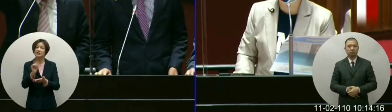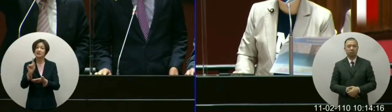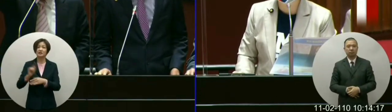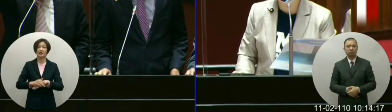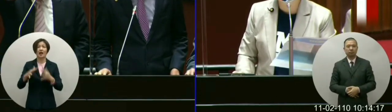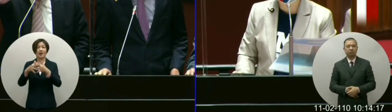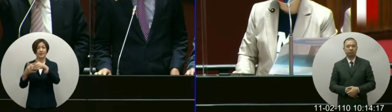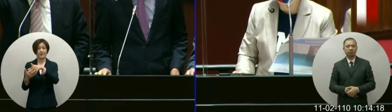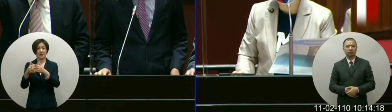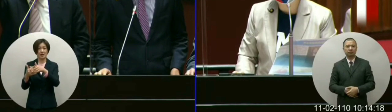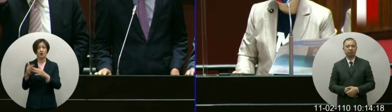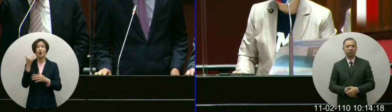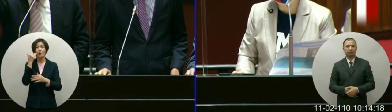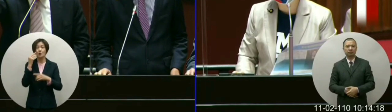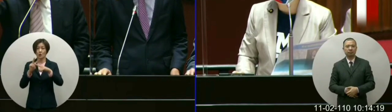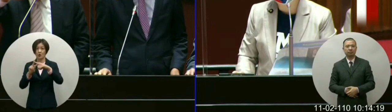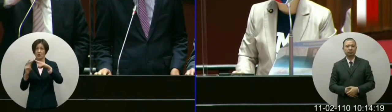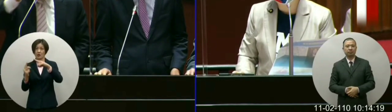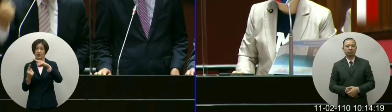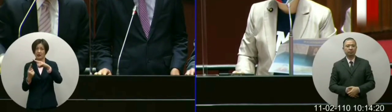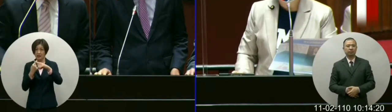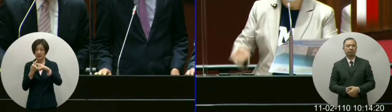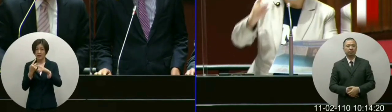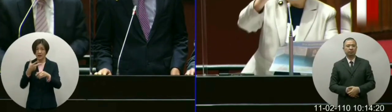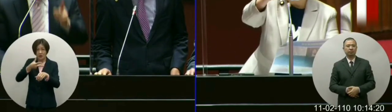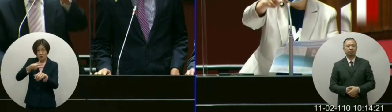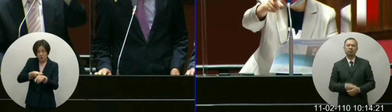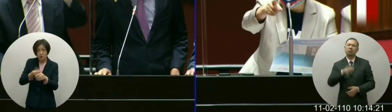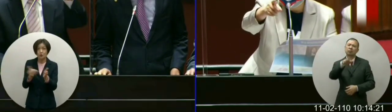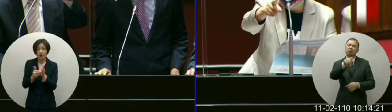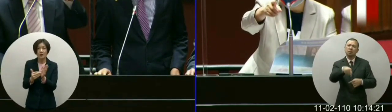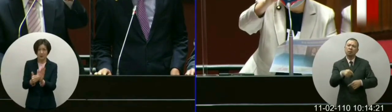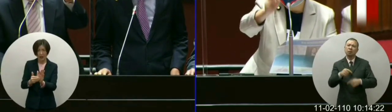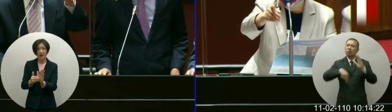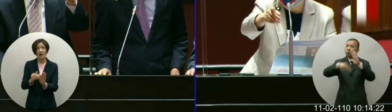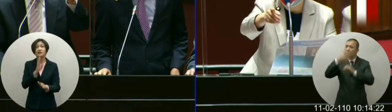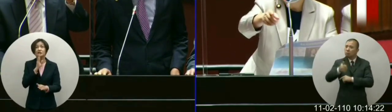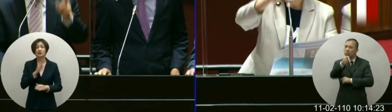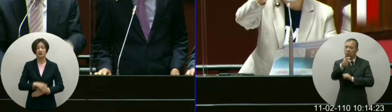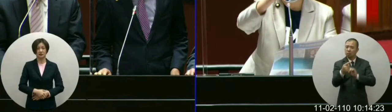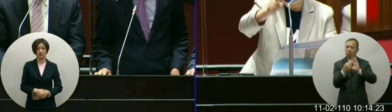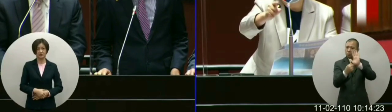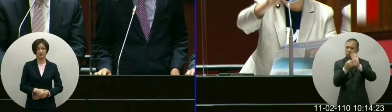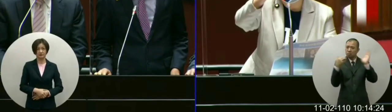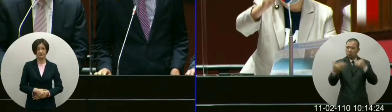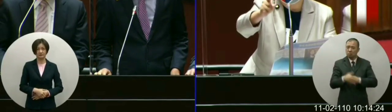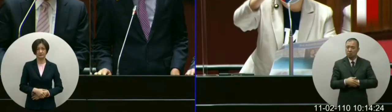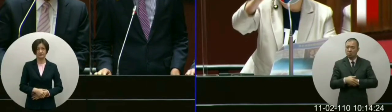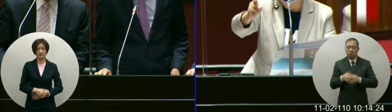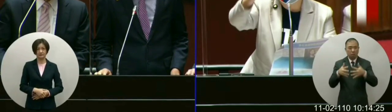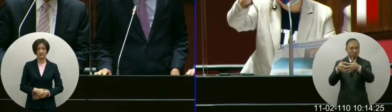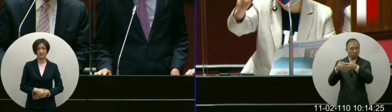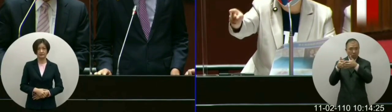美国有含莱克多巴胺的猪肉啊院长你讲到对了你要讲清楚是美国